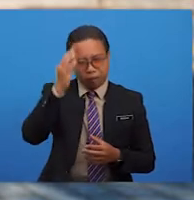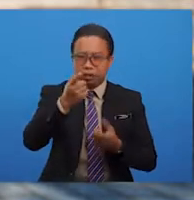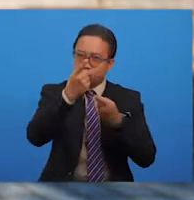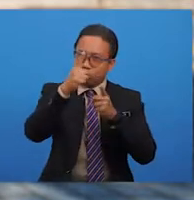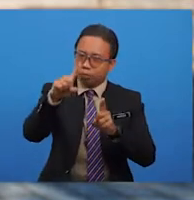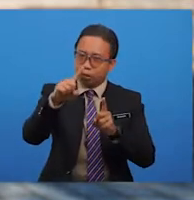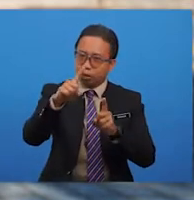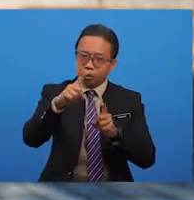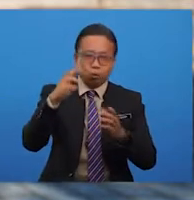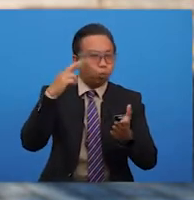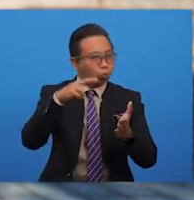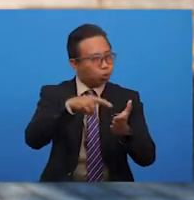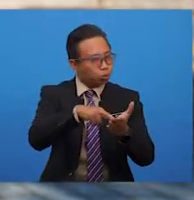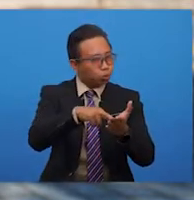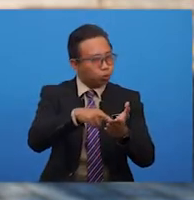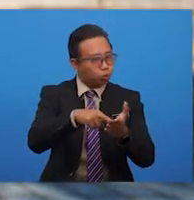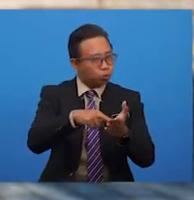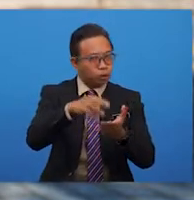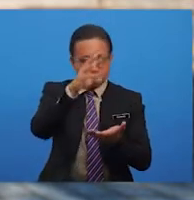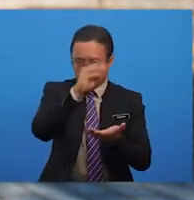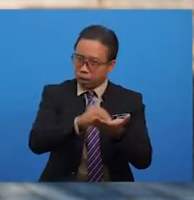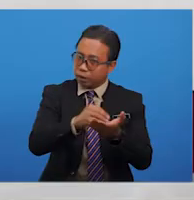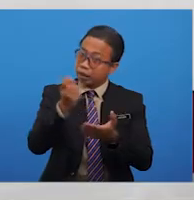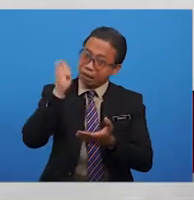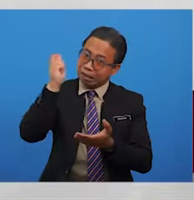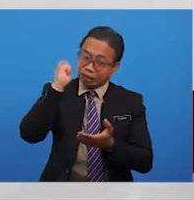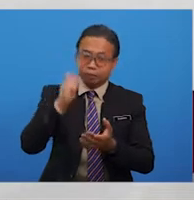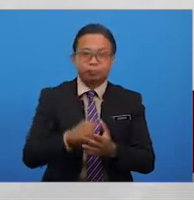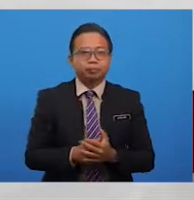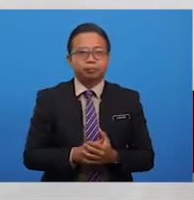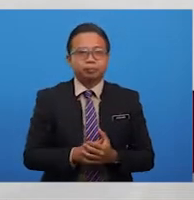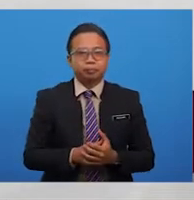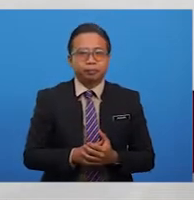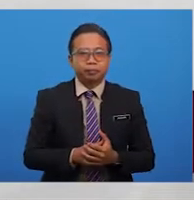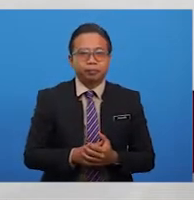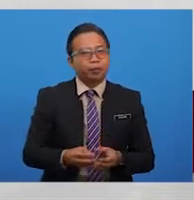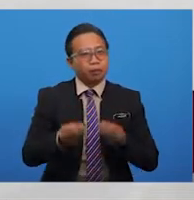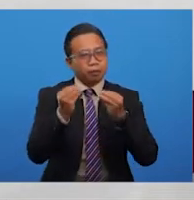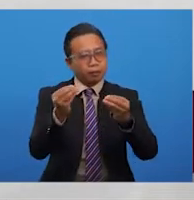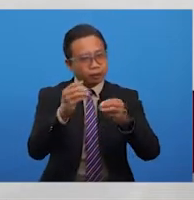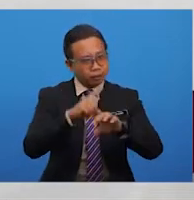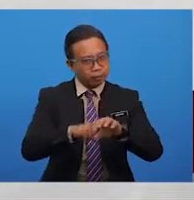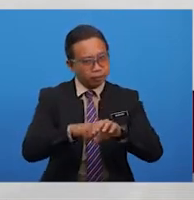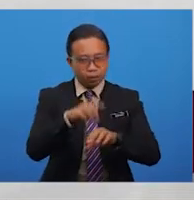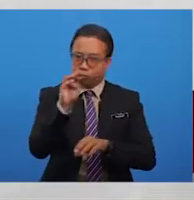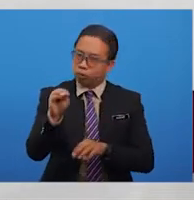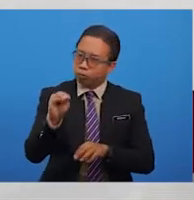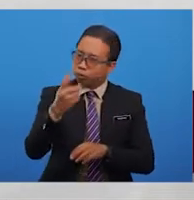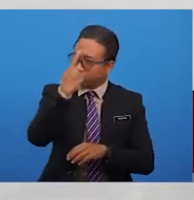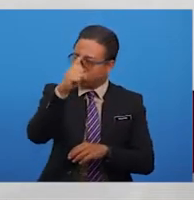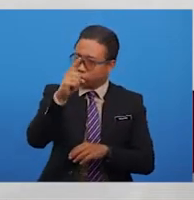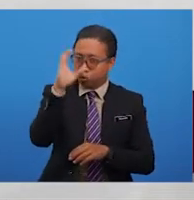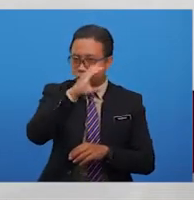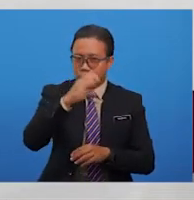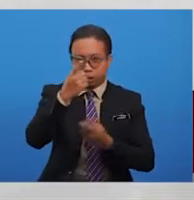dengan merujuk catatan nota pembelajaran tadi. Cikgu beri sedikit masa kepada murid-murid